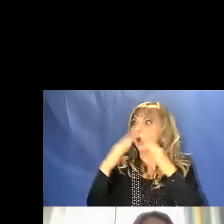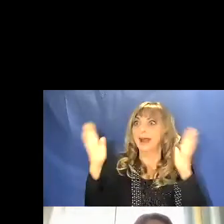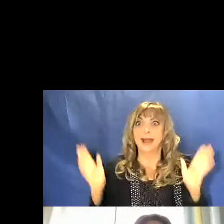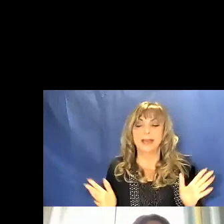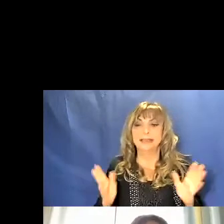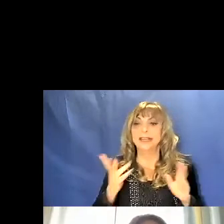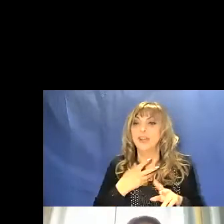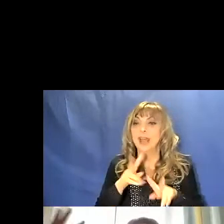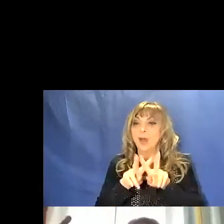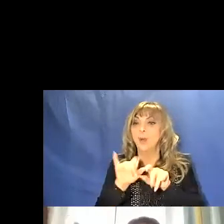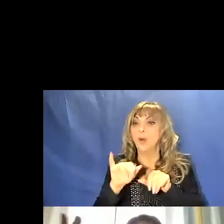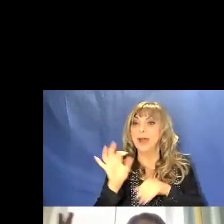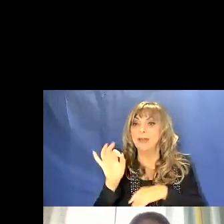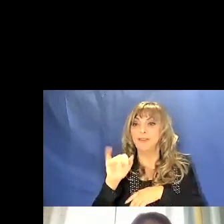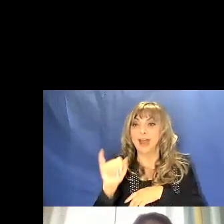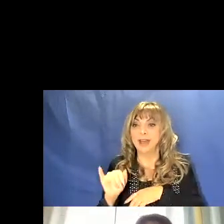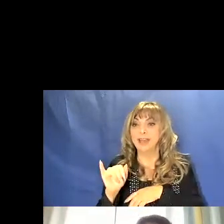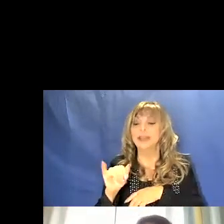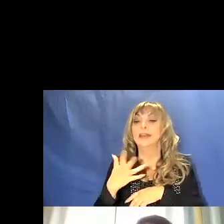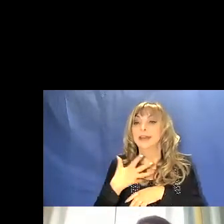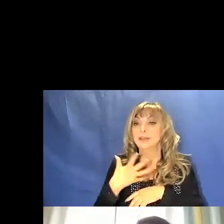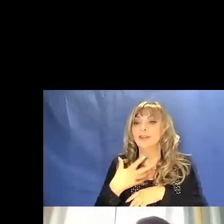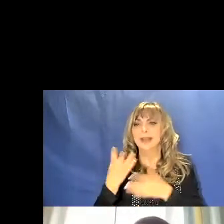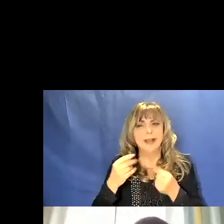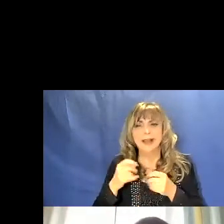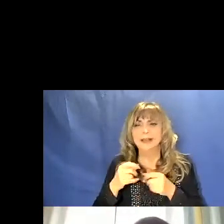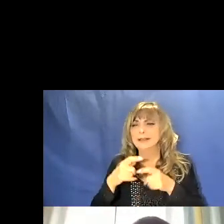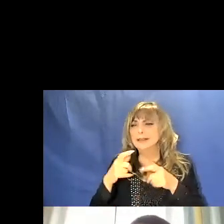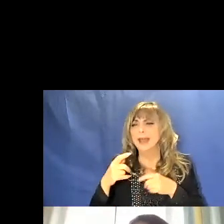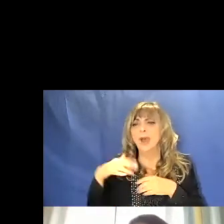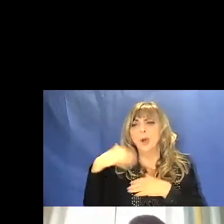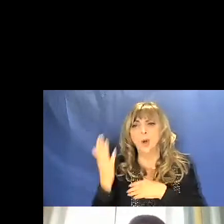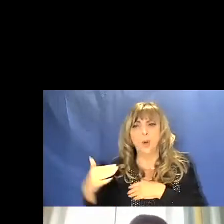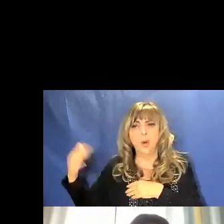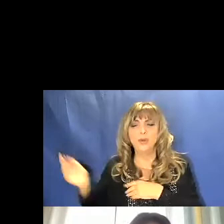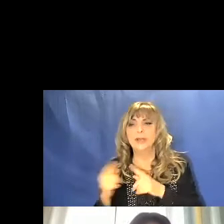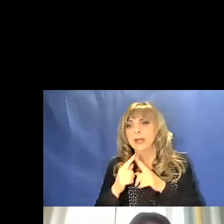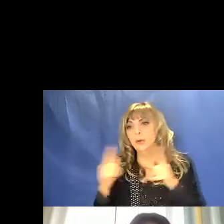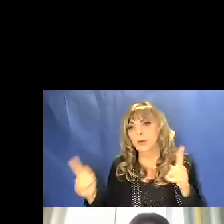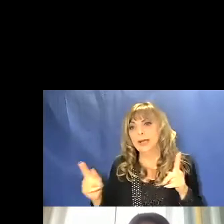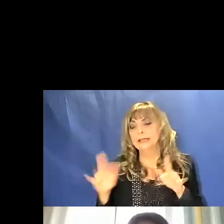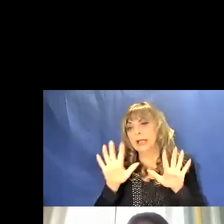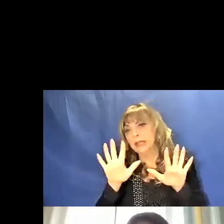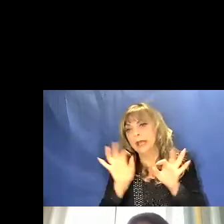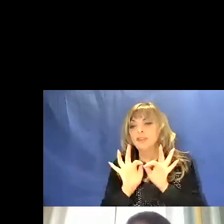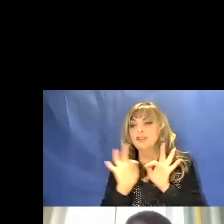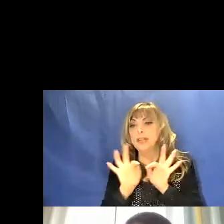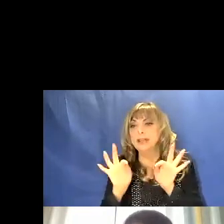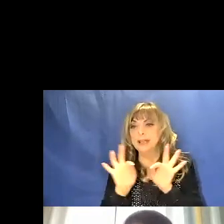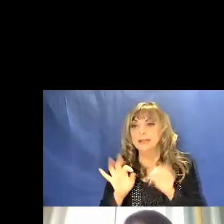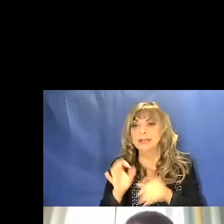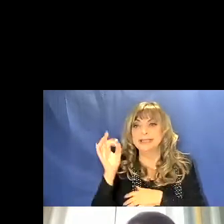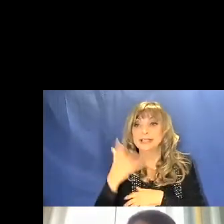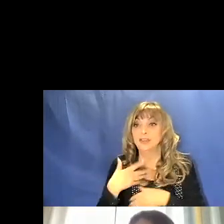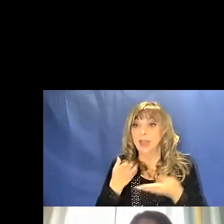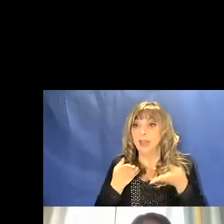wifi, siete circondati da onde che hanno una lunghezza di una decina di centimetri. Se avete il